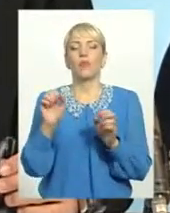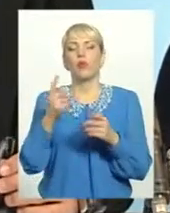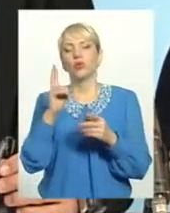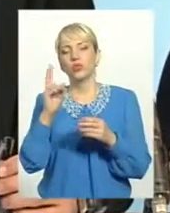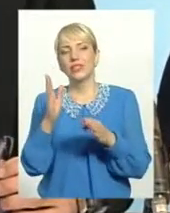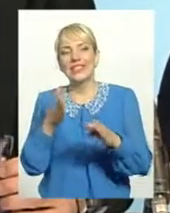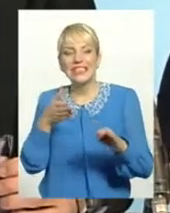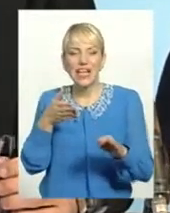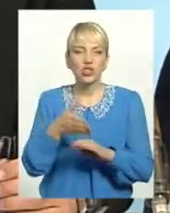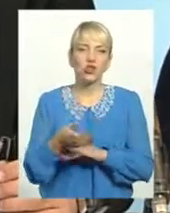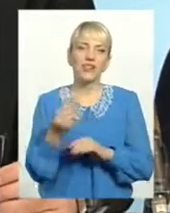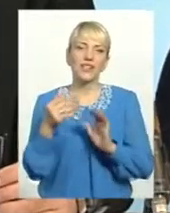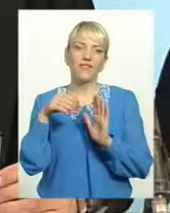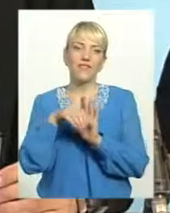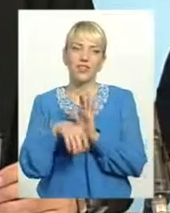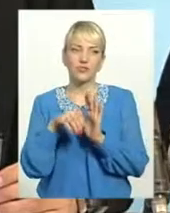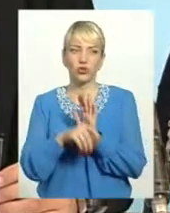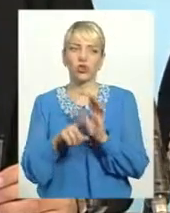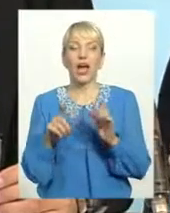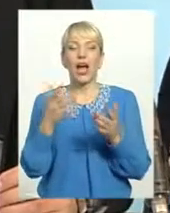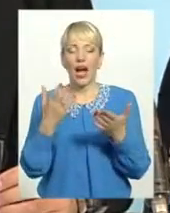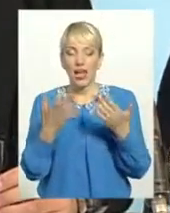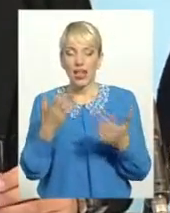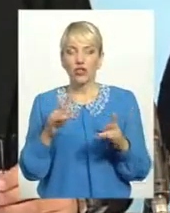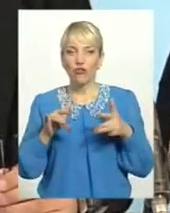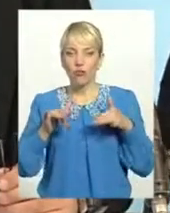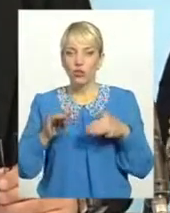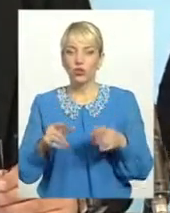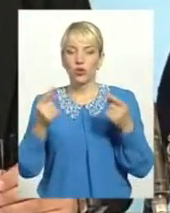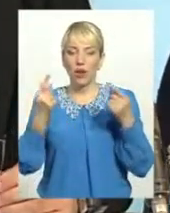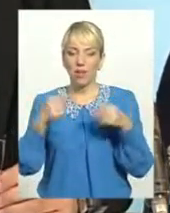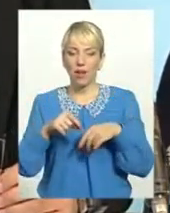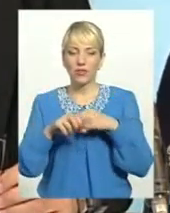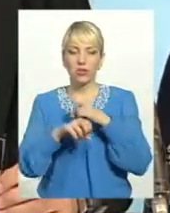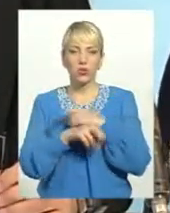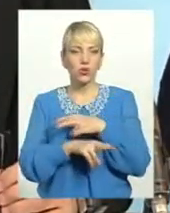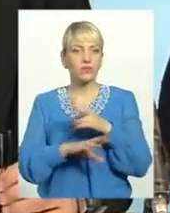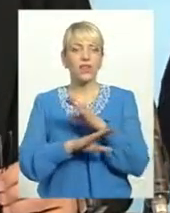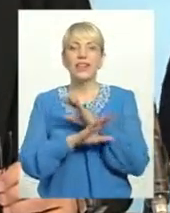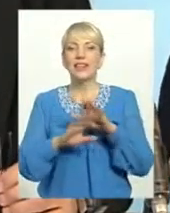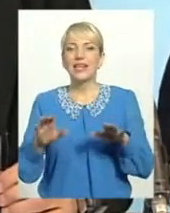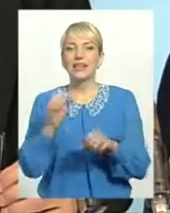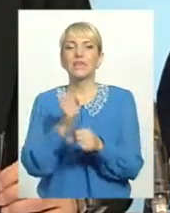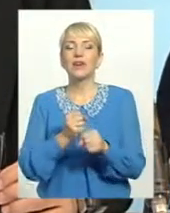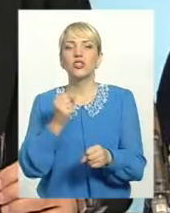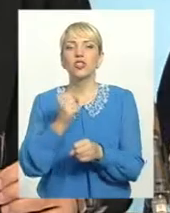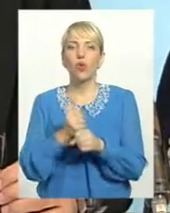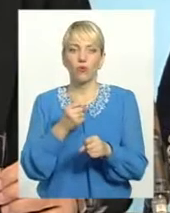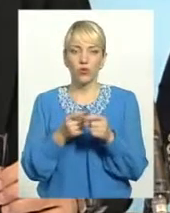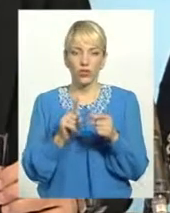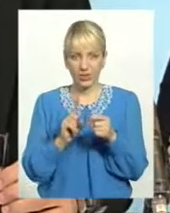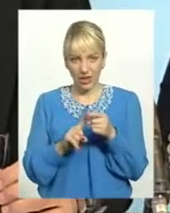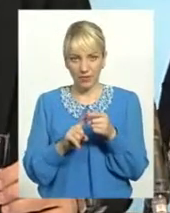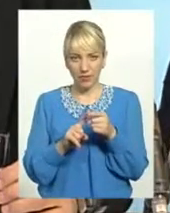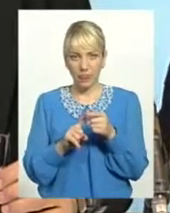процедури і відновилось підприємство. А якщо ж в процедурі банкрутства це все не спрацьовує, законодавчі